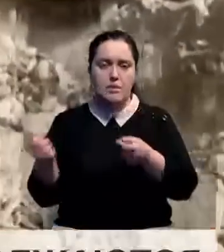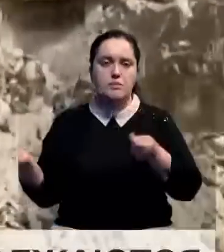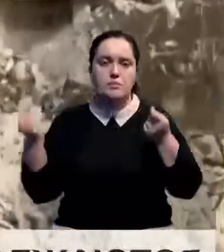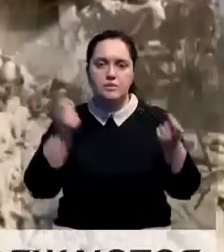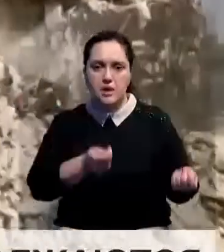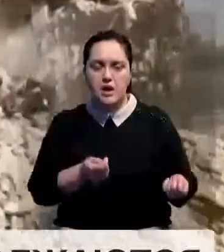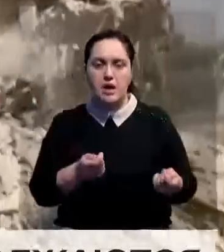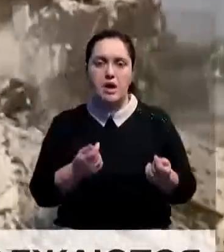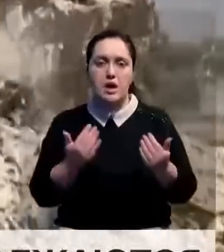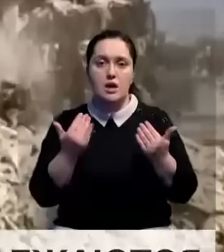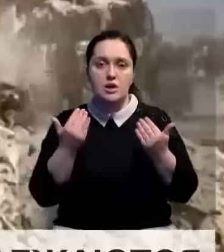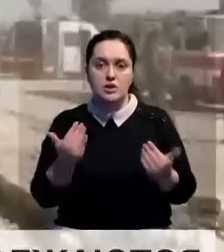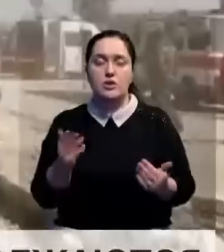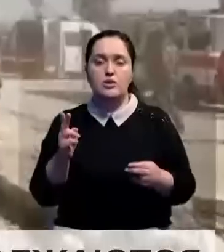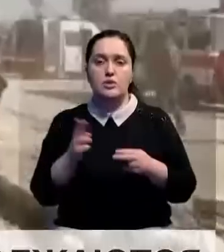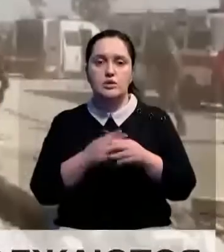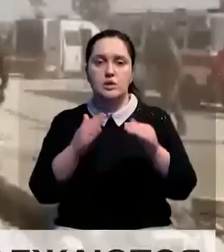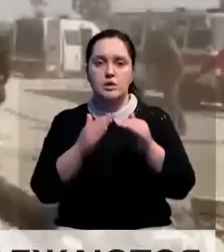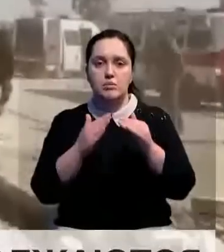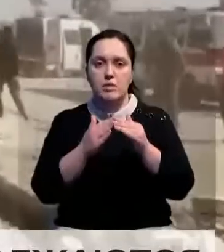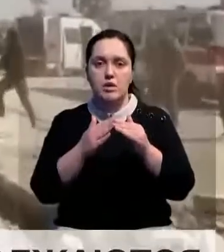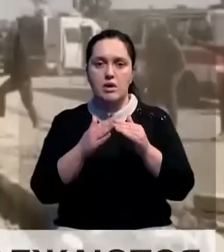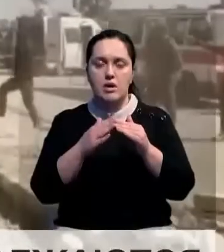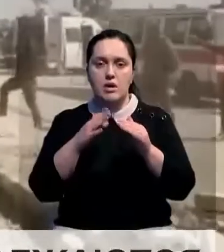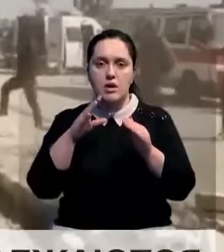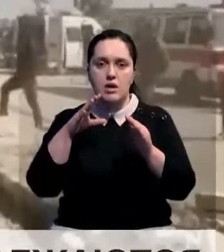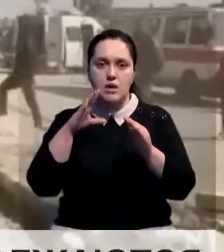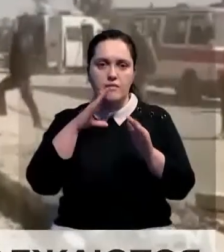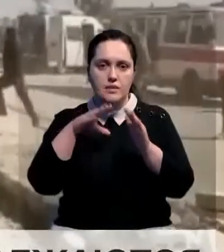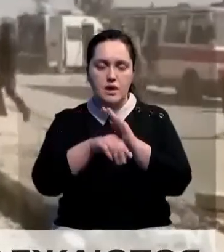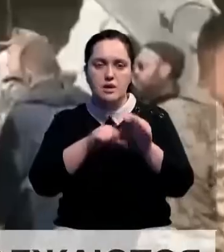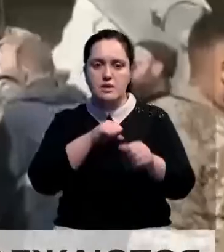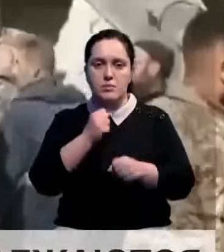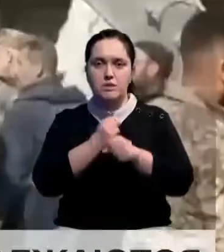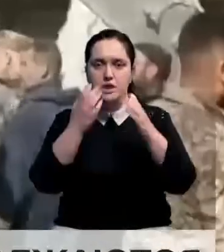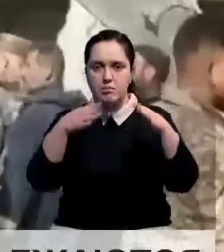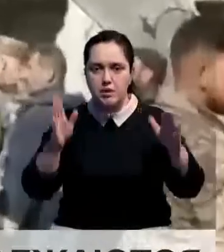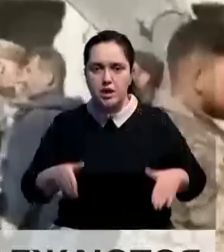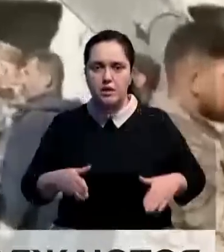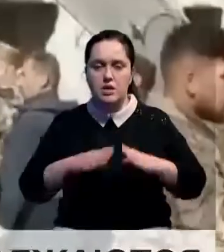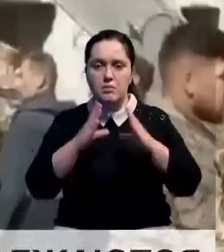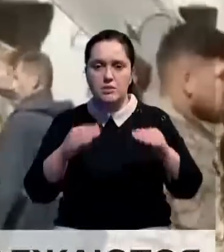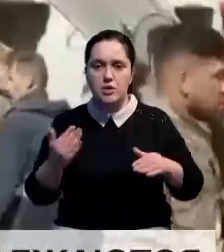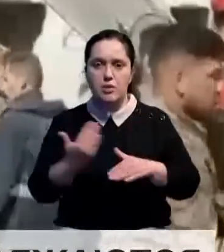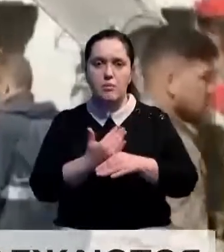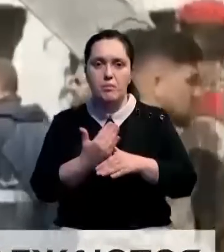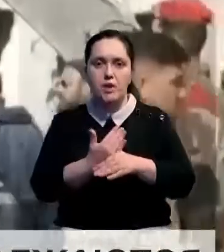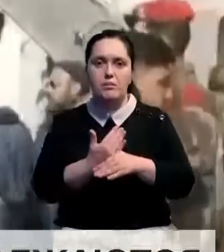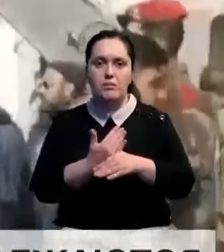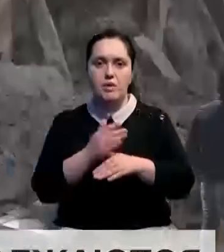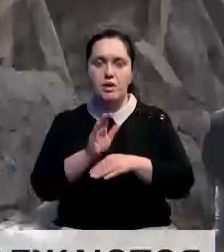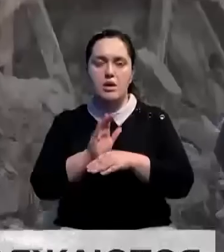продукты и предметы первой необходимости. Сейчас лишившиеся жилья люди вынуждены ночевать в самодельных палатках, в машинах.